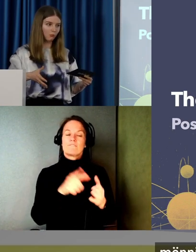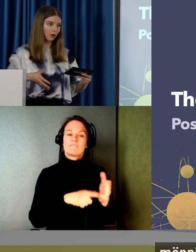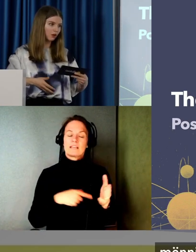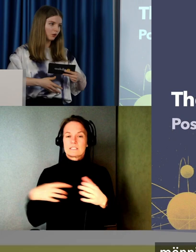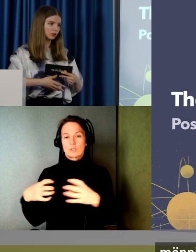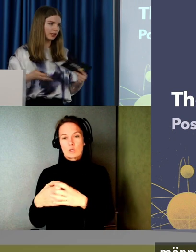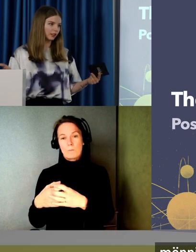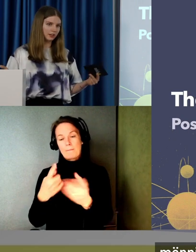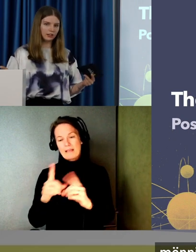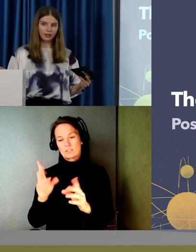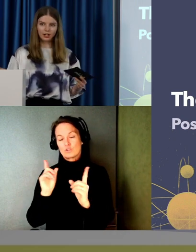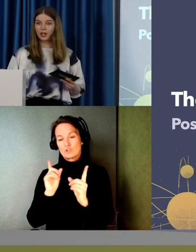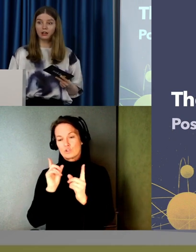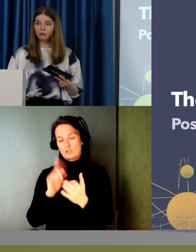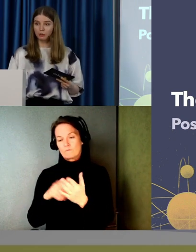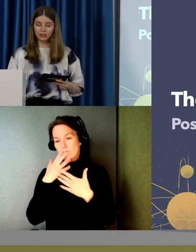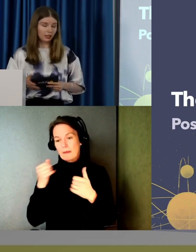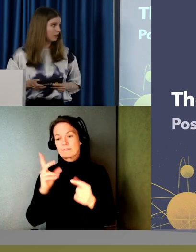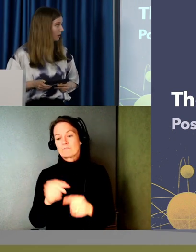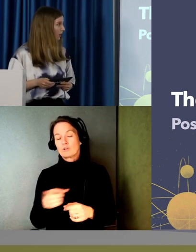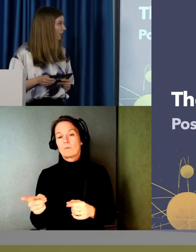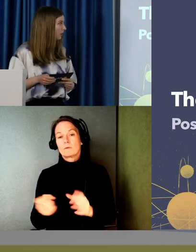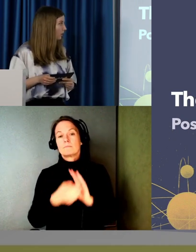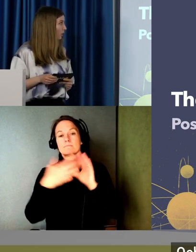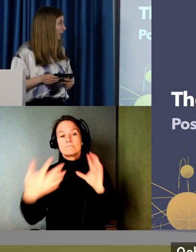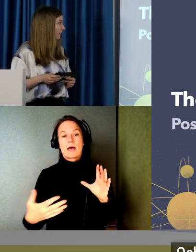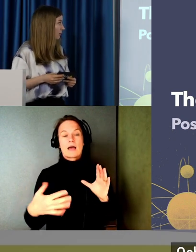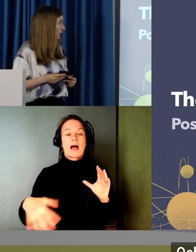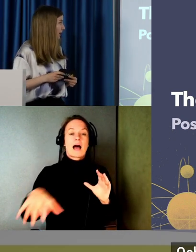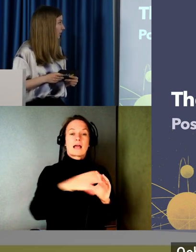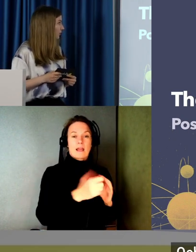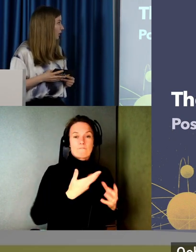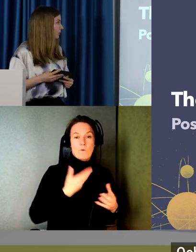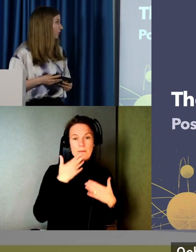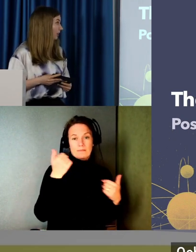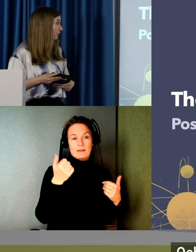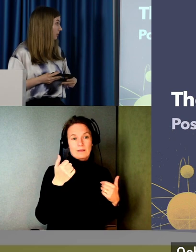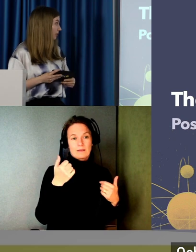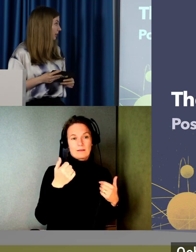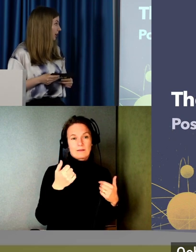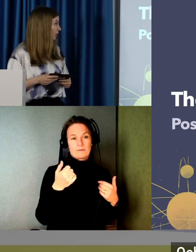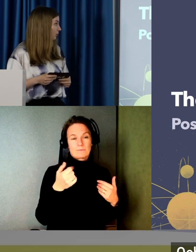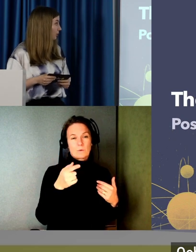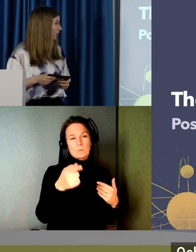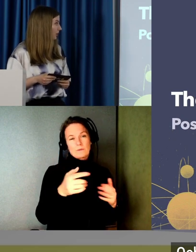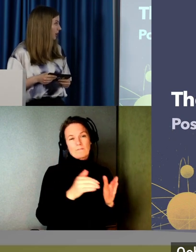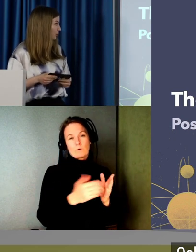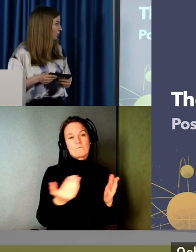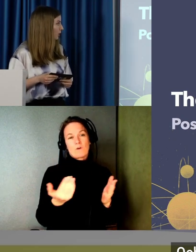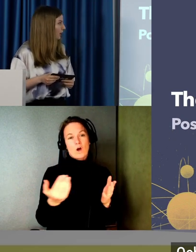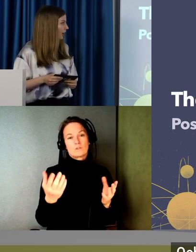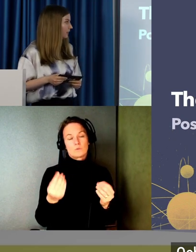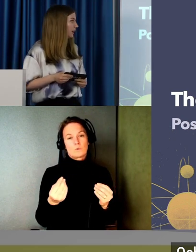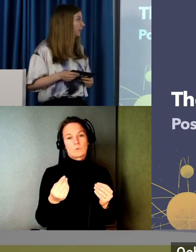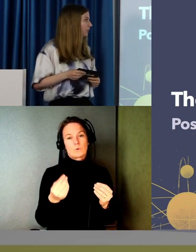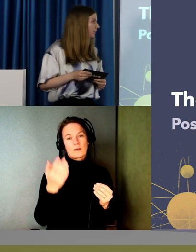det bättre för dem. Och så leder det till att alla får det bättre. Och exemplet det här är döpt utefter. Är ju det här